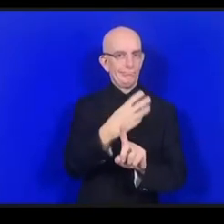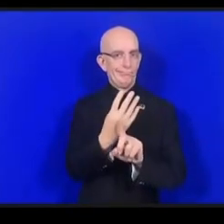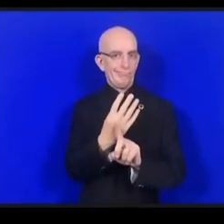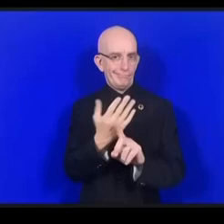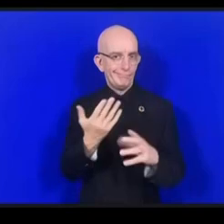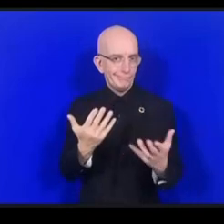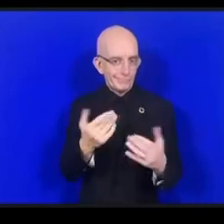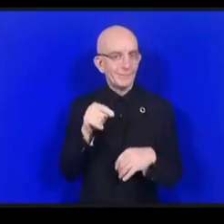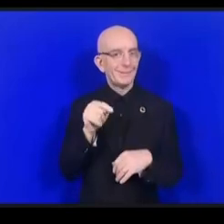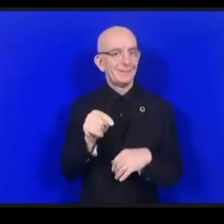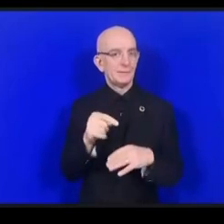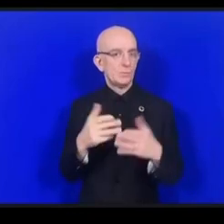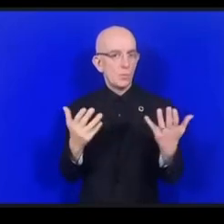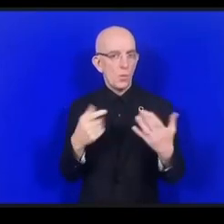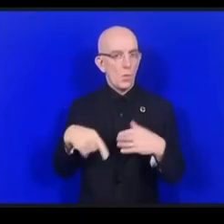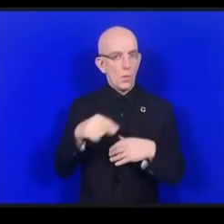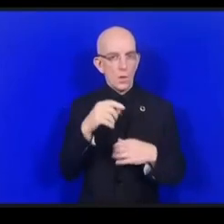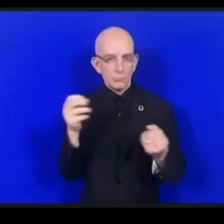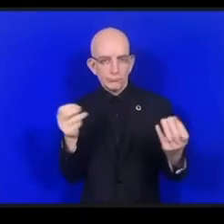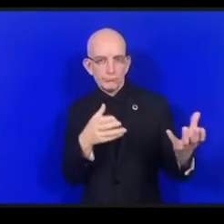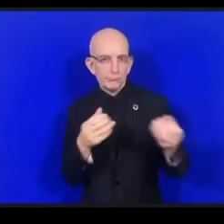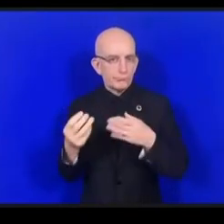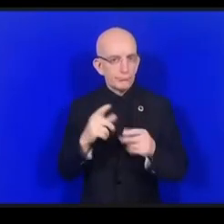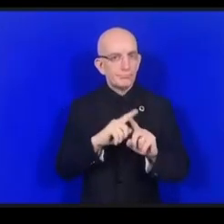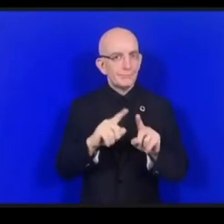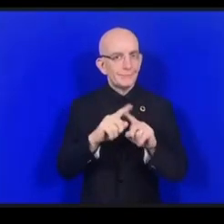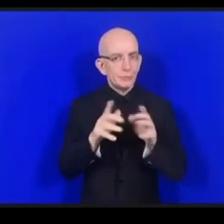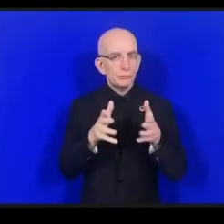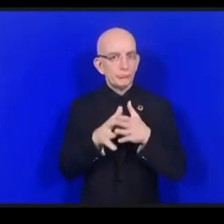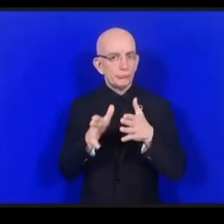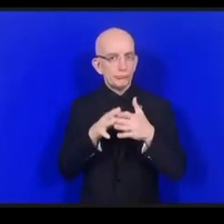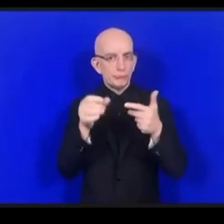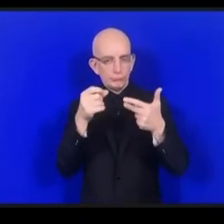التحالفات الدينامية قد أعدت في عملها